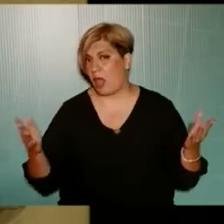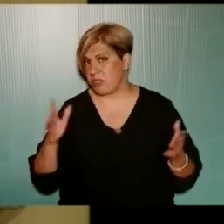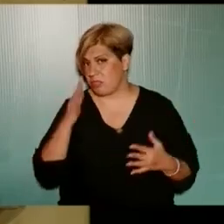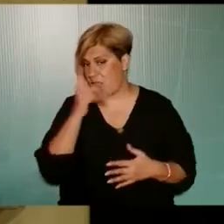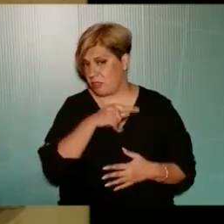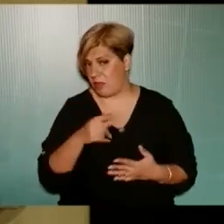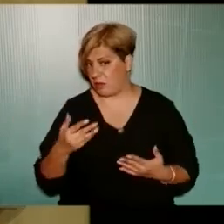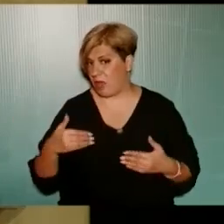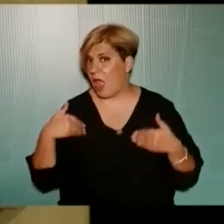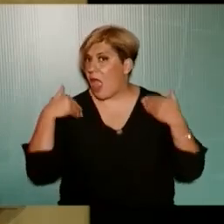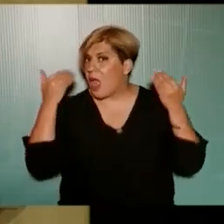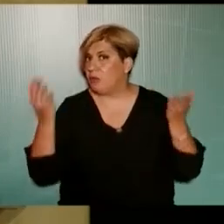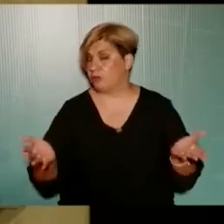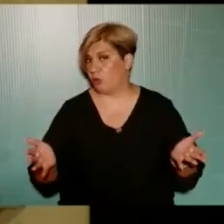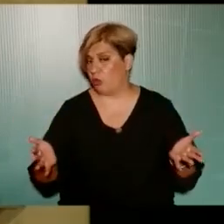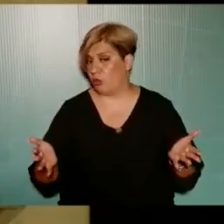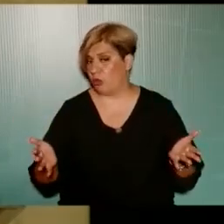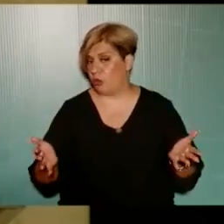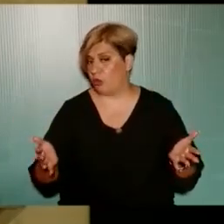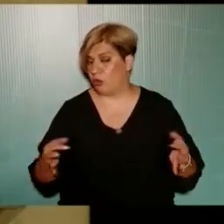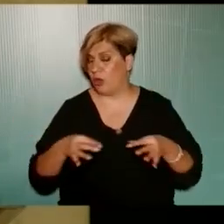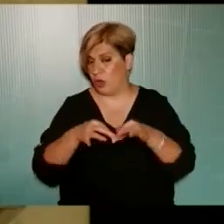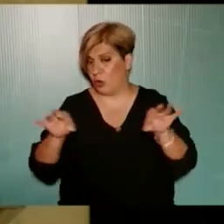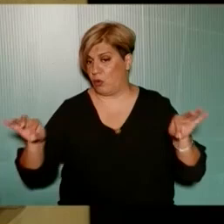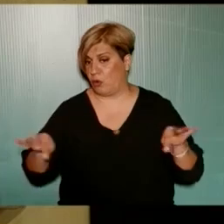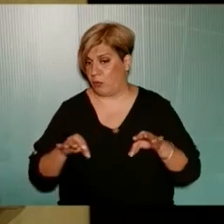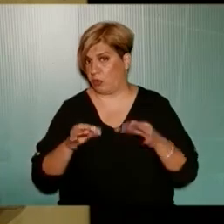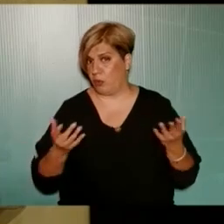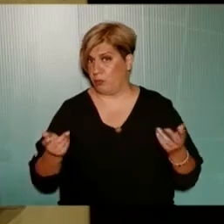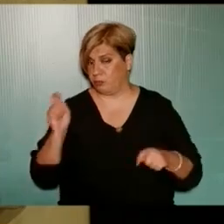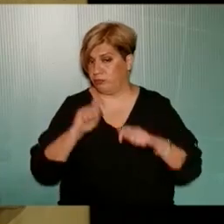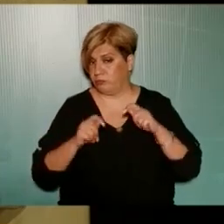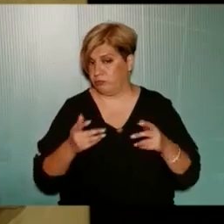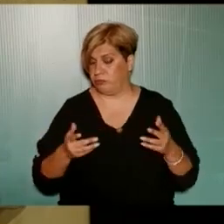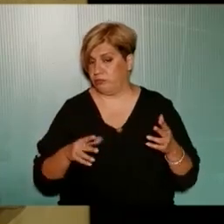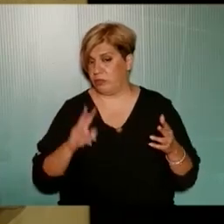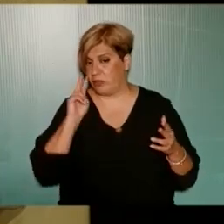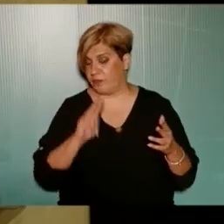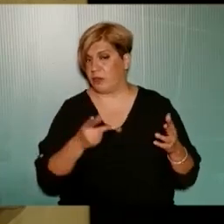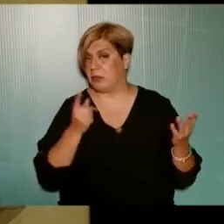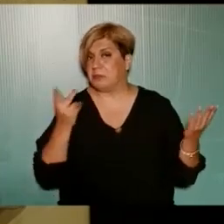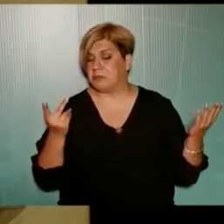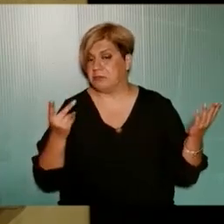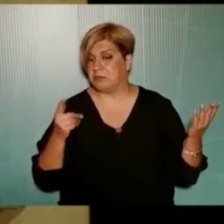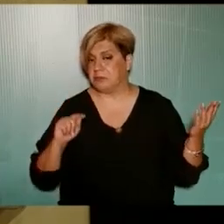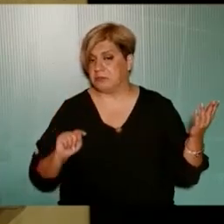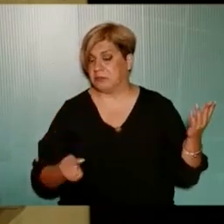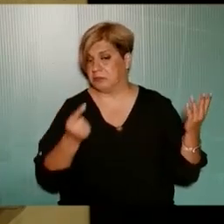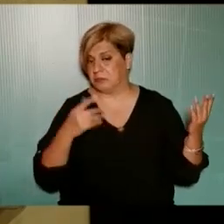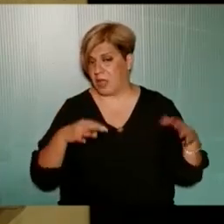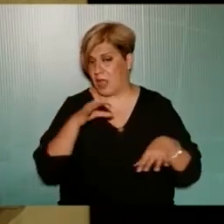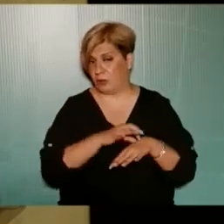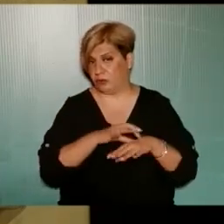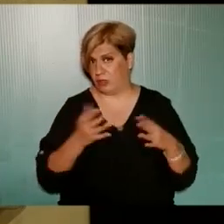και έξω λέω Από το σχέδιο Τα οποία δεν φαίνονται τόσο Τόσο